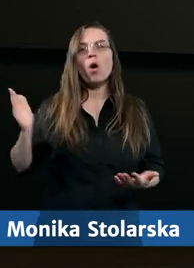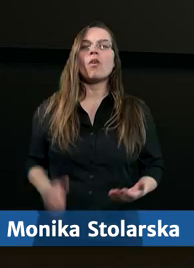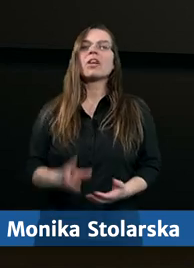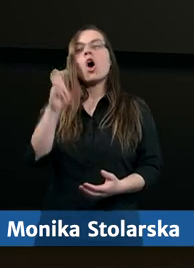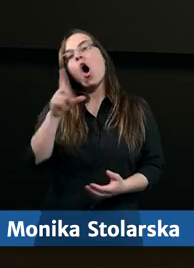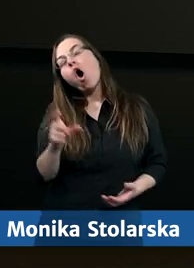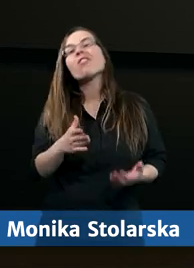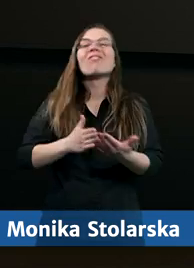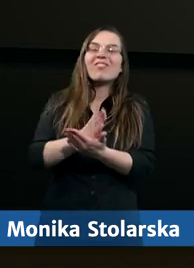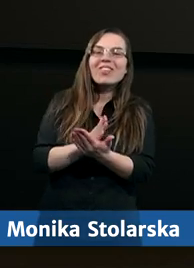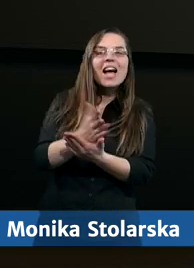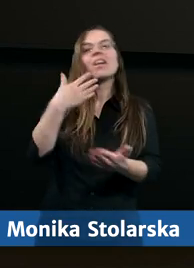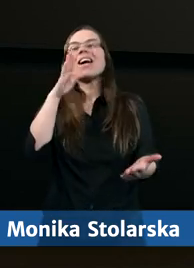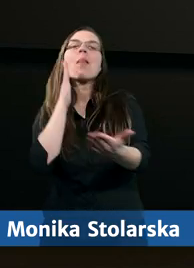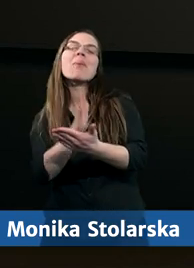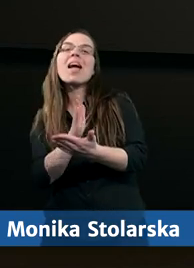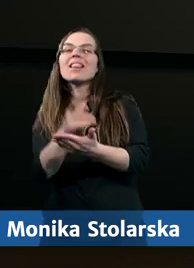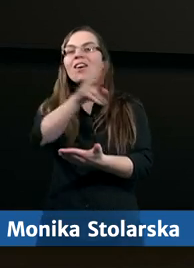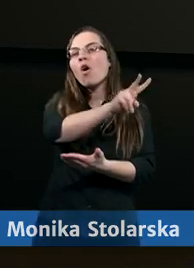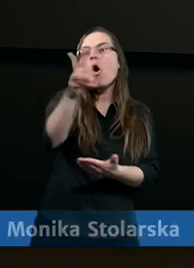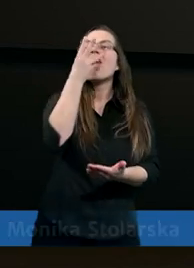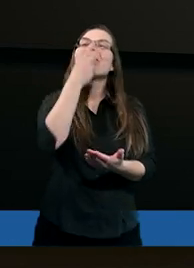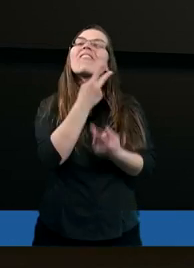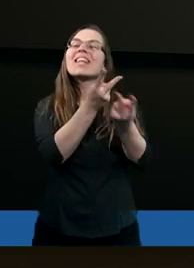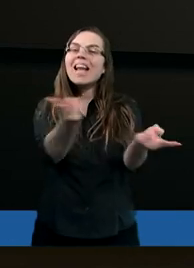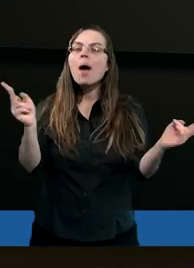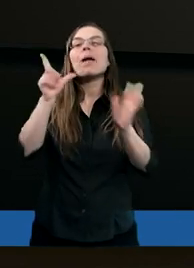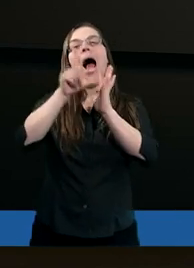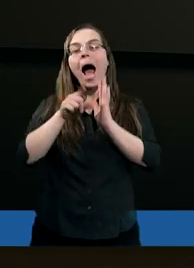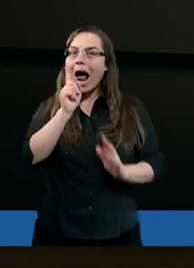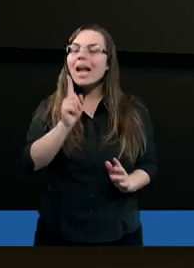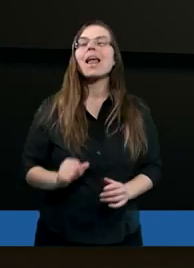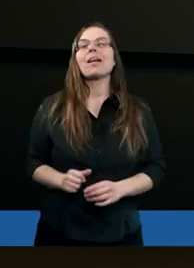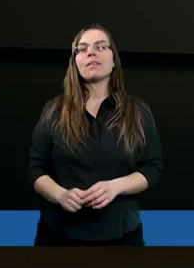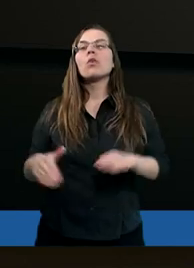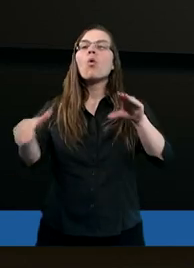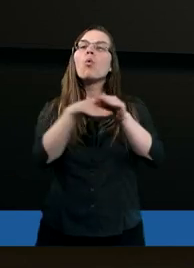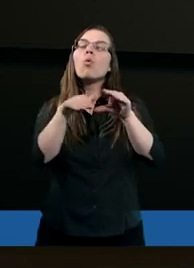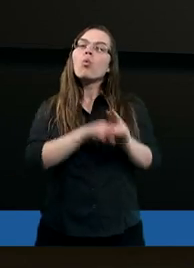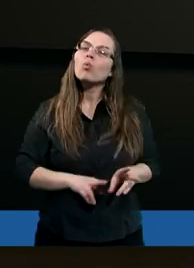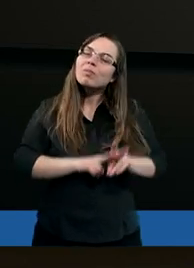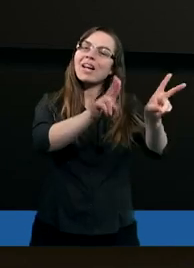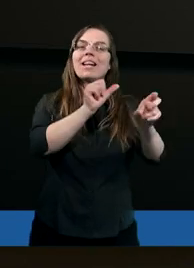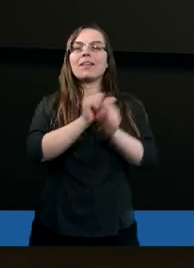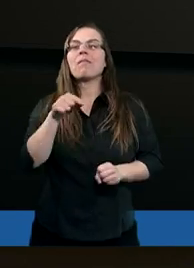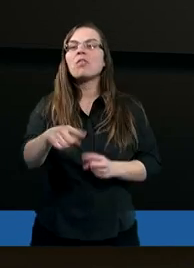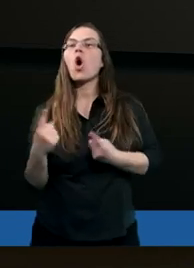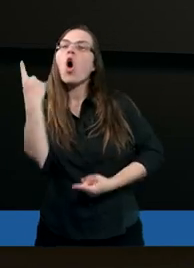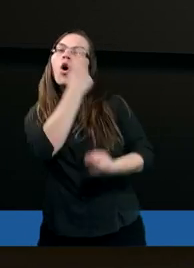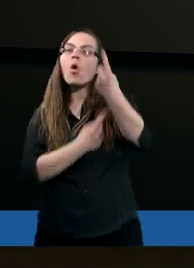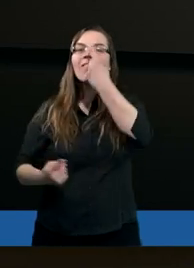wierzę, że nie jesteście tylko widzami, ale uczestniczycie w tym rozważaniu,